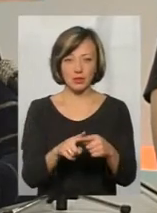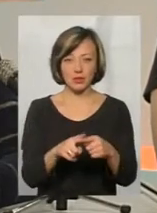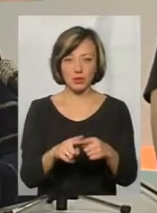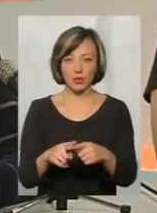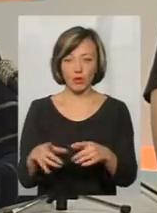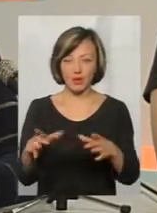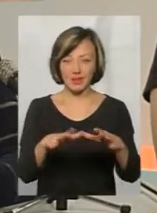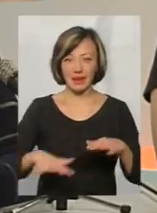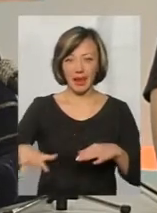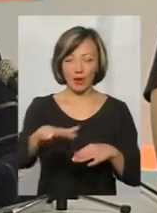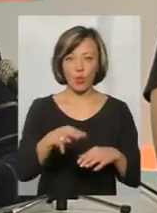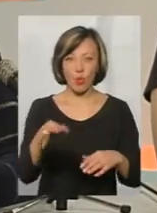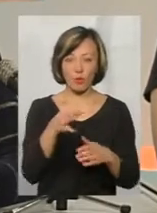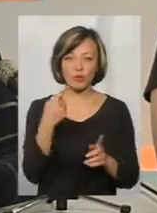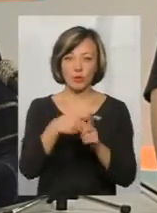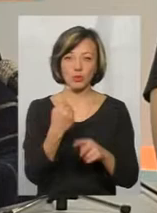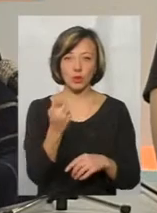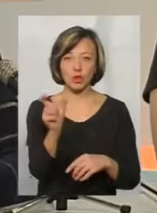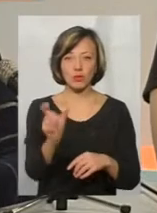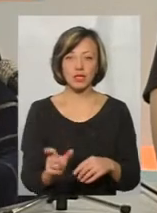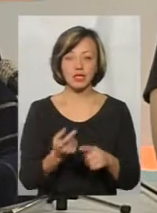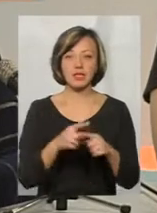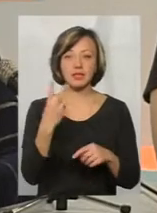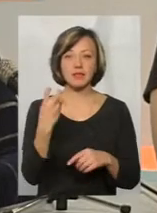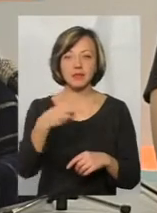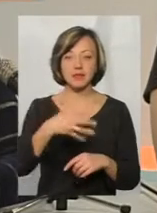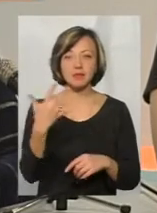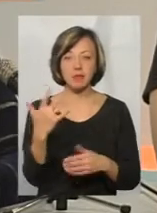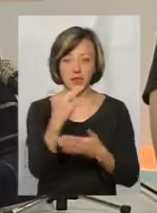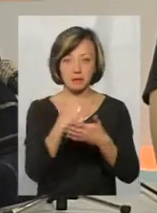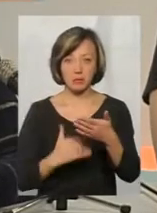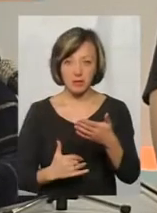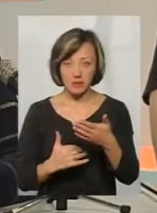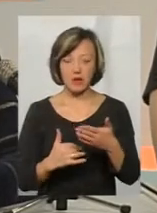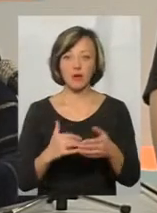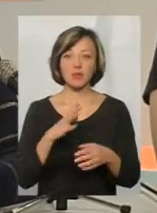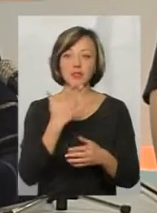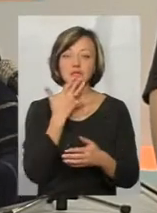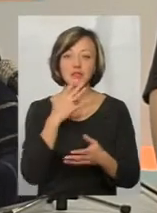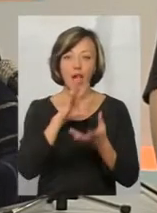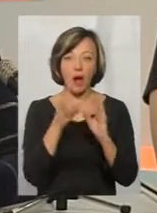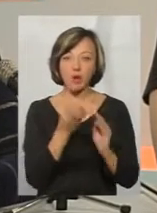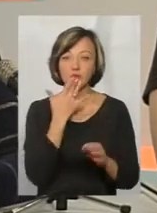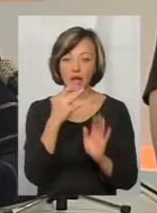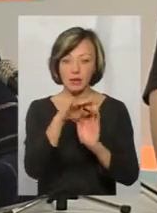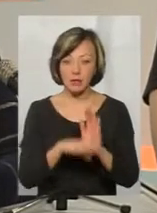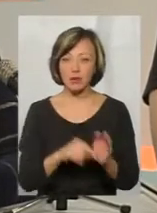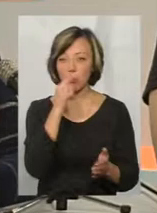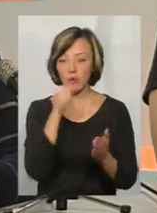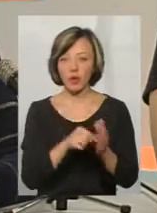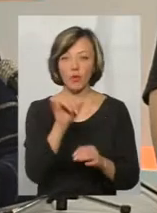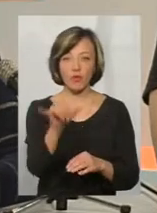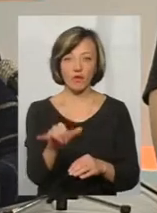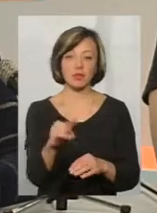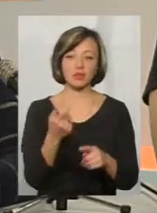яку ви займали територію, буде плюс одна людина. Тому що ці 225 списочників, які йшли загальнонаціональним списком, тепер опиняються у вас